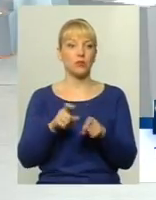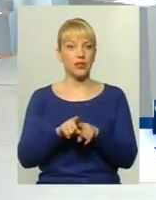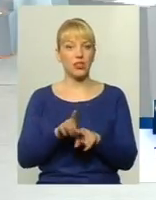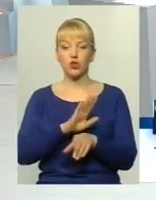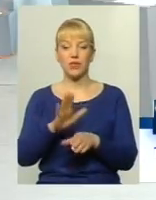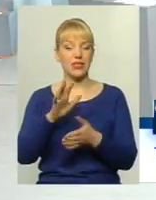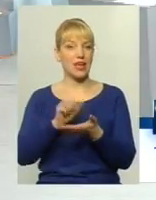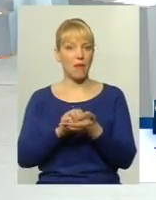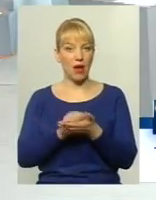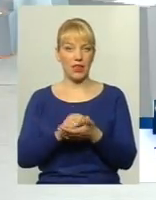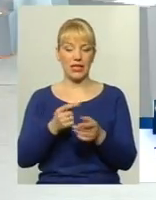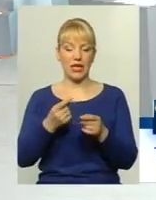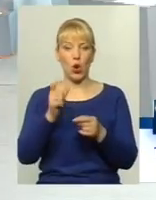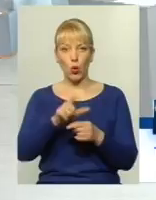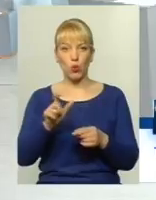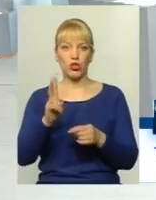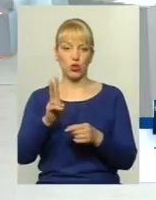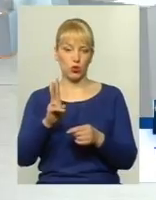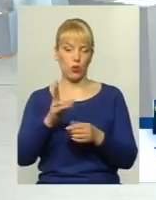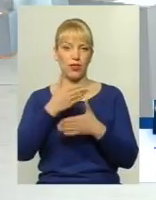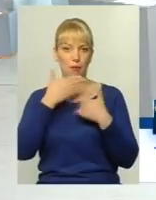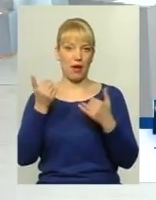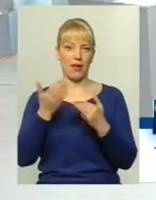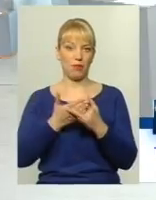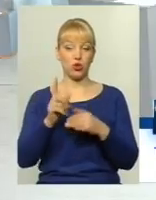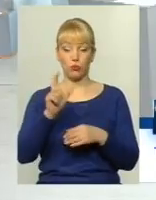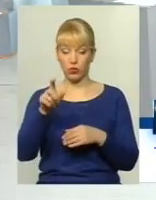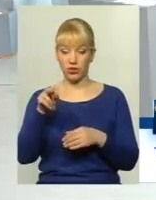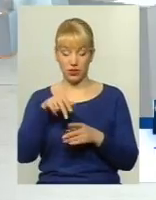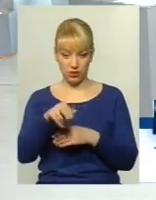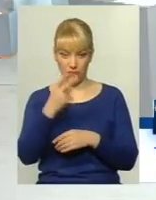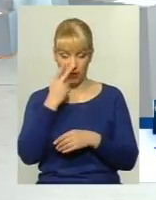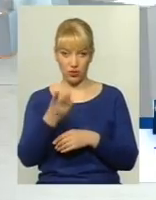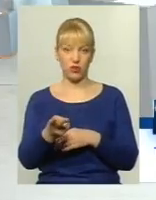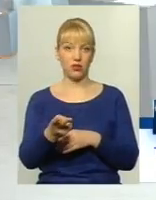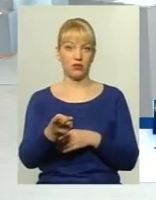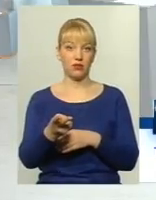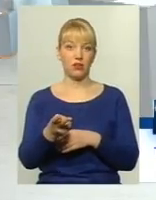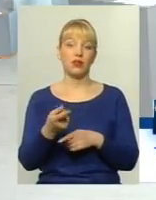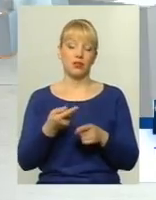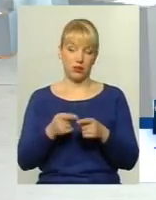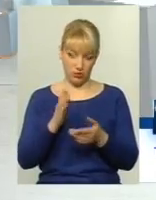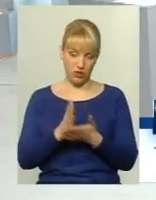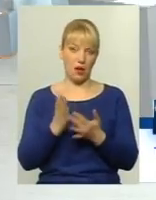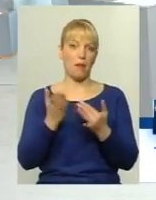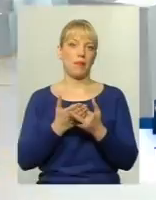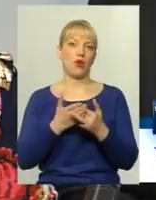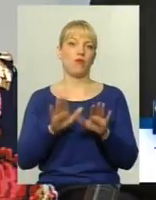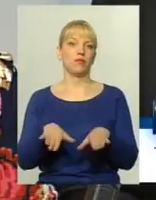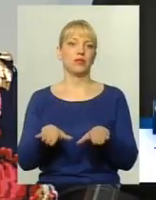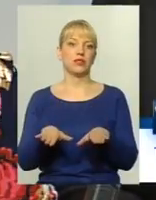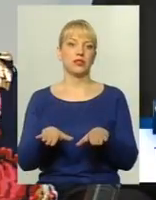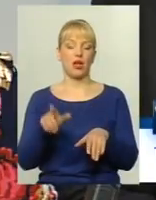які не мають піль. Щоб людина зайшла і бачила, є пільгові місця,